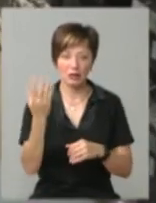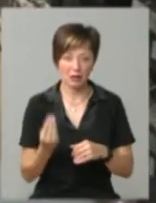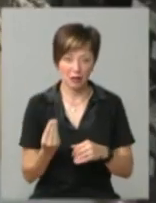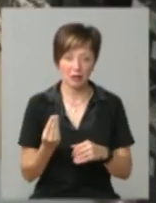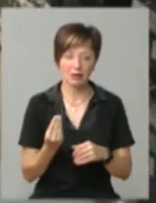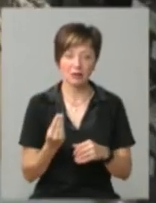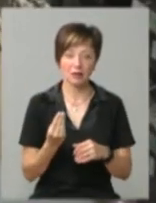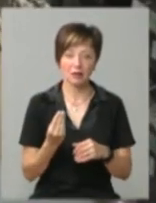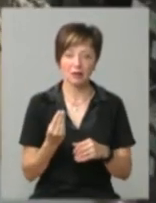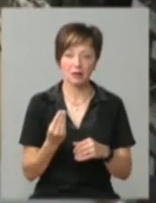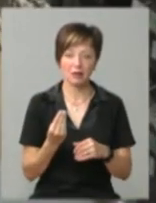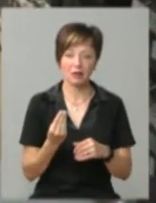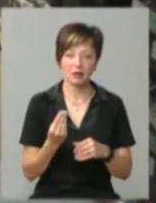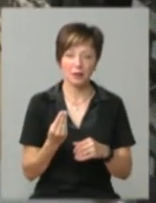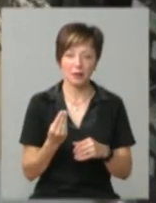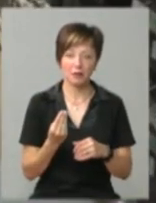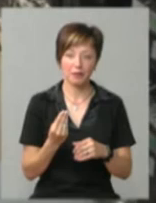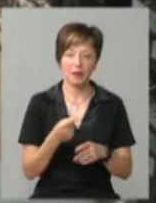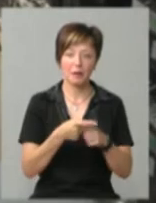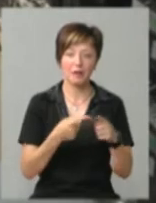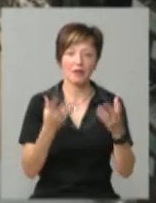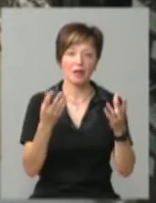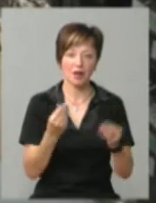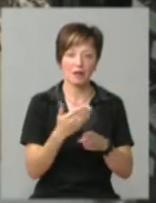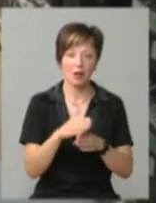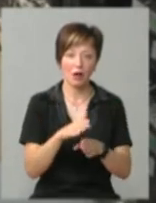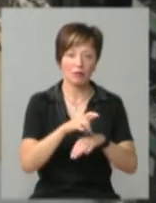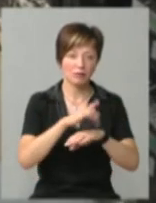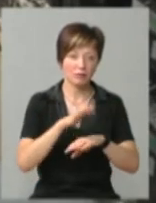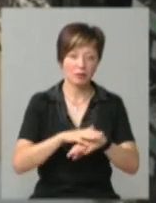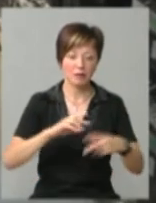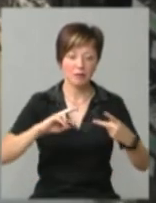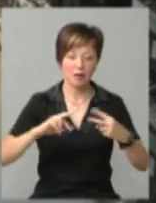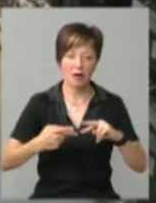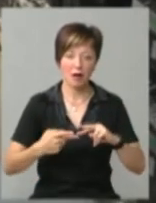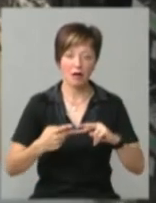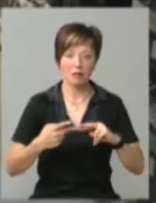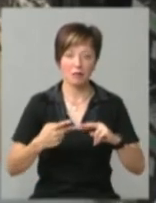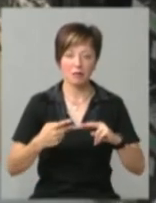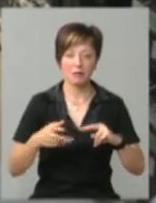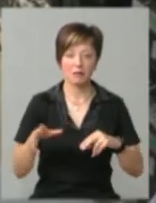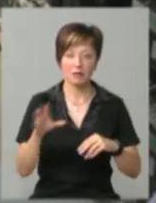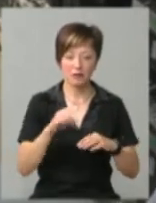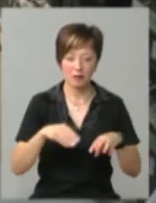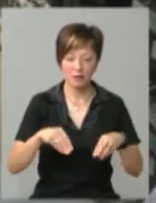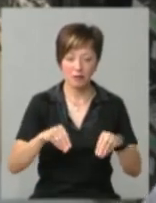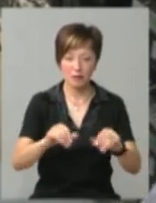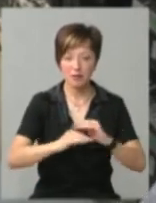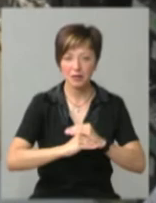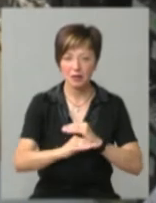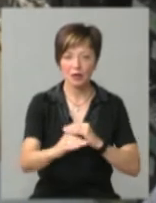це такий день, вже ми півдня виділяємо, це ми повністю міняємо їхню підстілку,